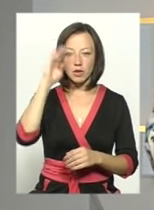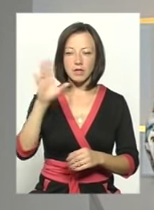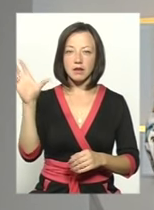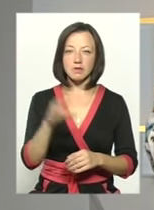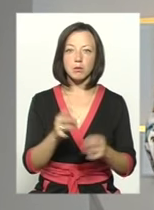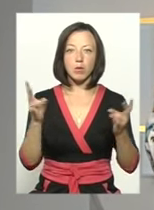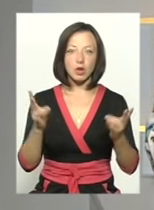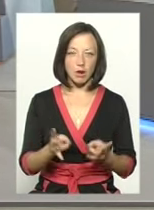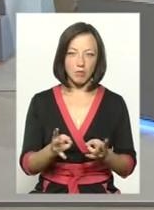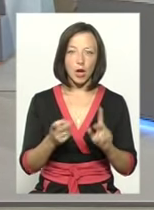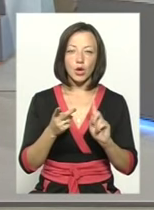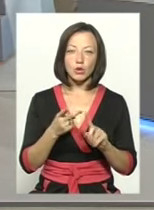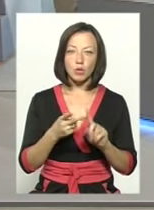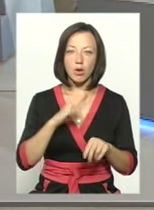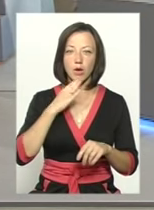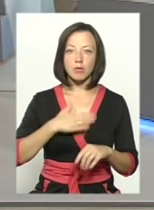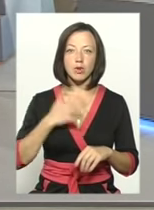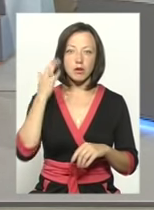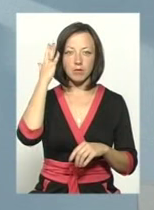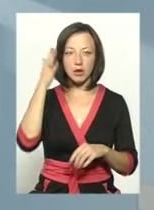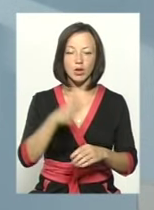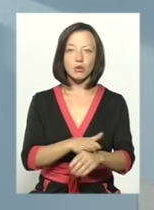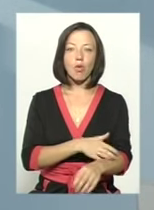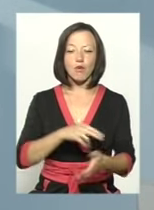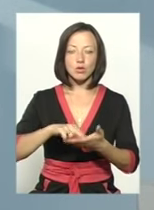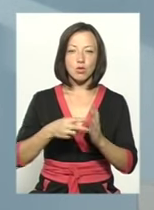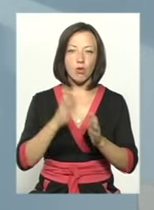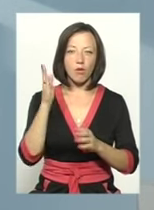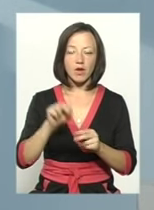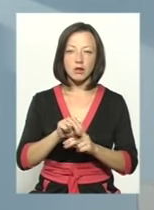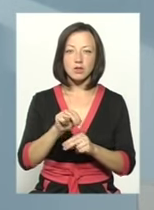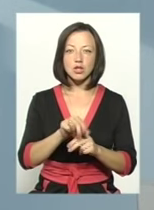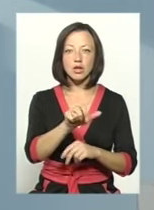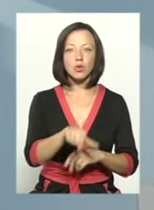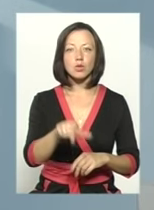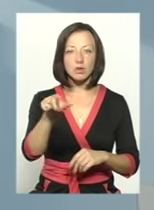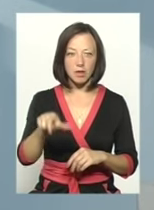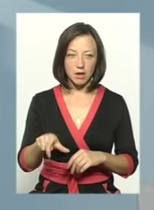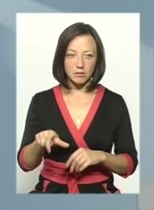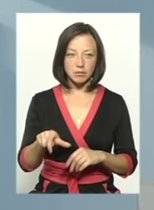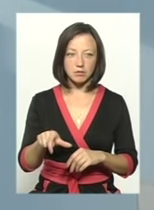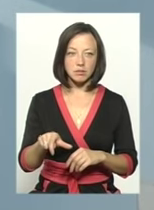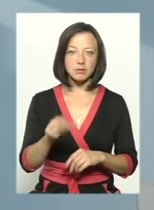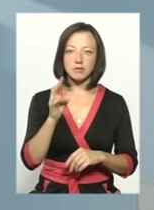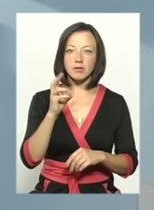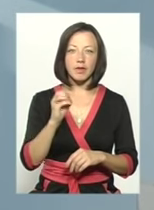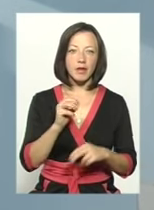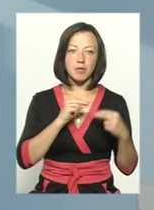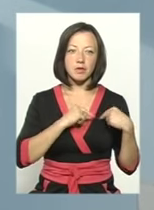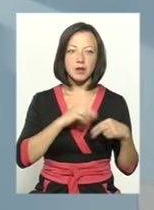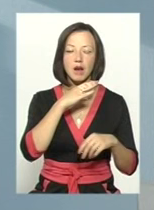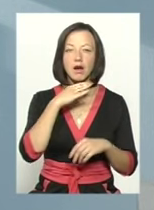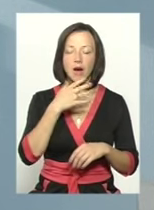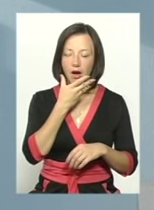потреби. Друга така мрія довгострокова – навчити людей не працювати. Вони це дуже